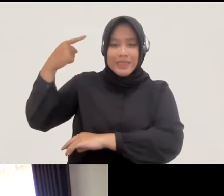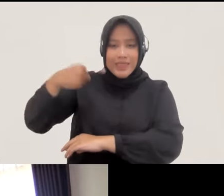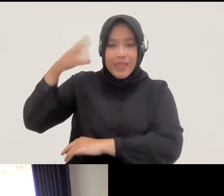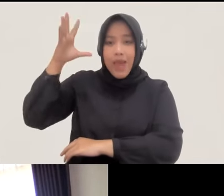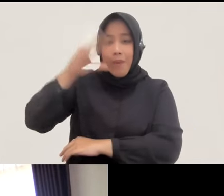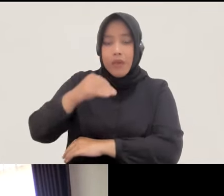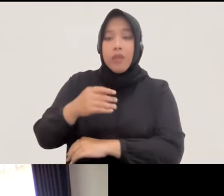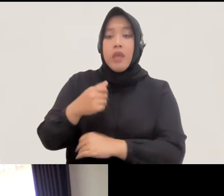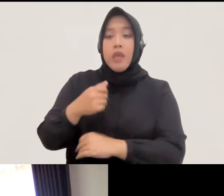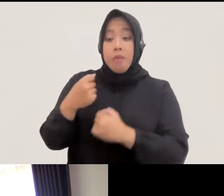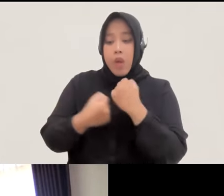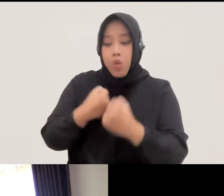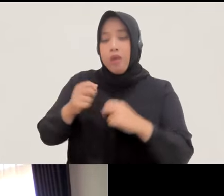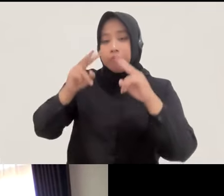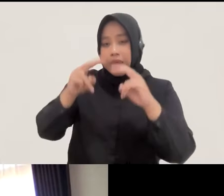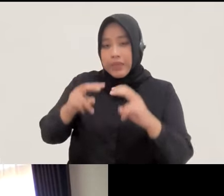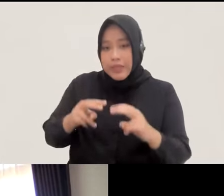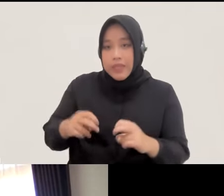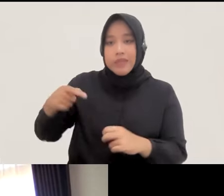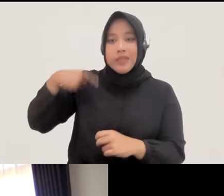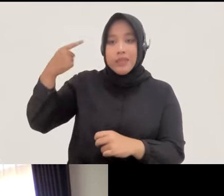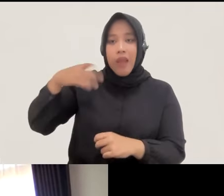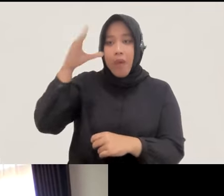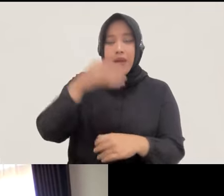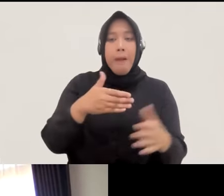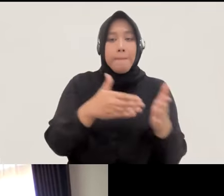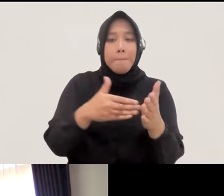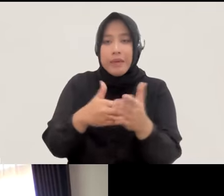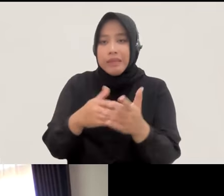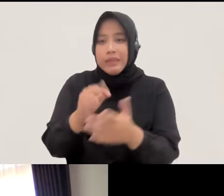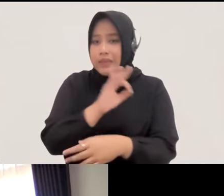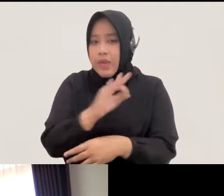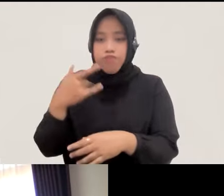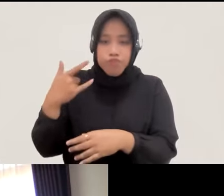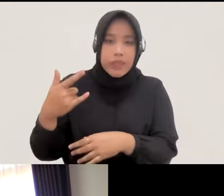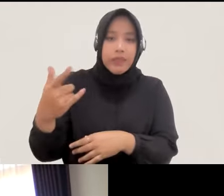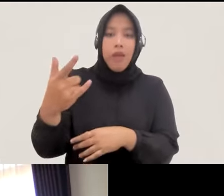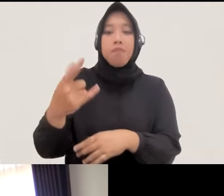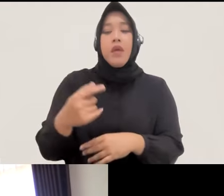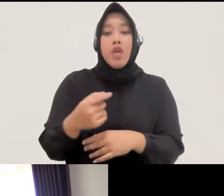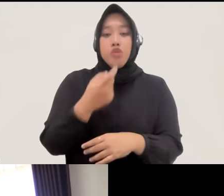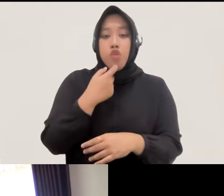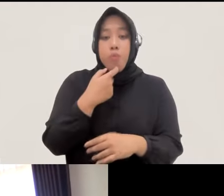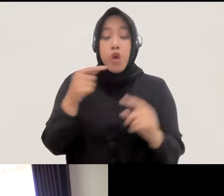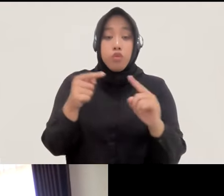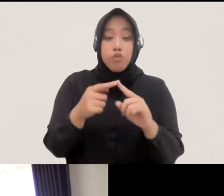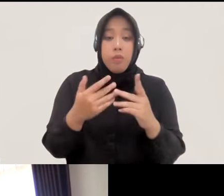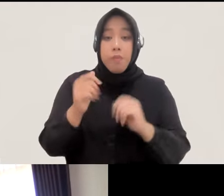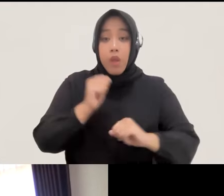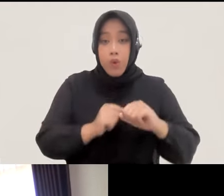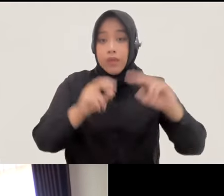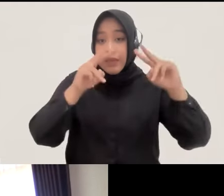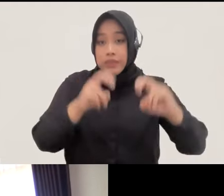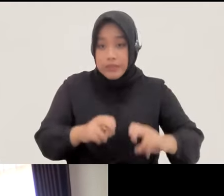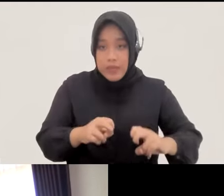melakukan penelitian hampir tiap hari nggak berhenti-henti gitu ya untuk kemudian terus mencoba untuk melakukan kajian,